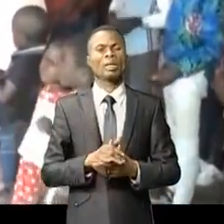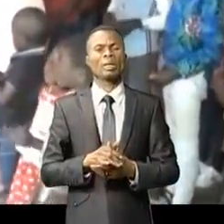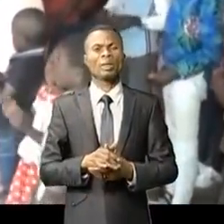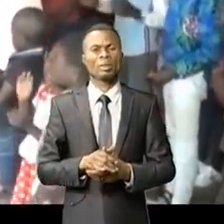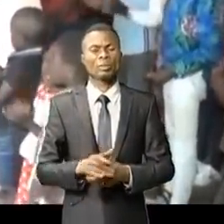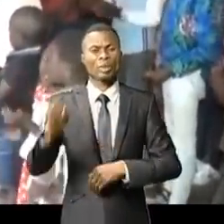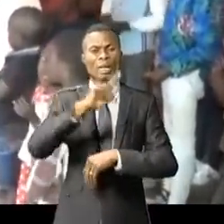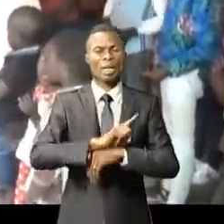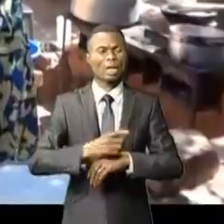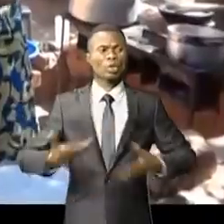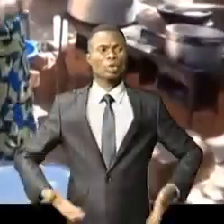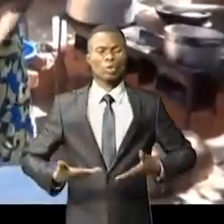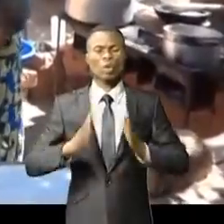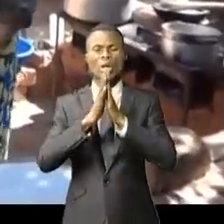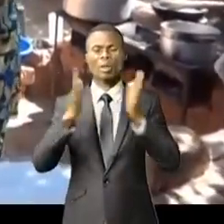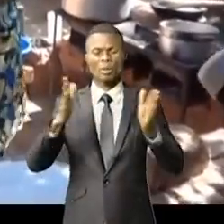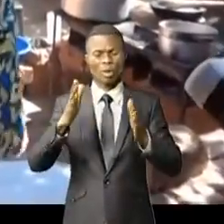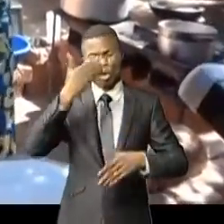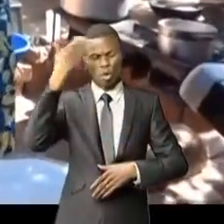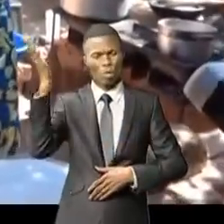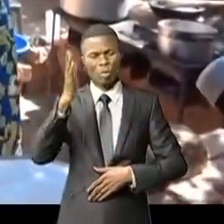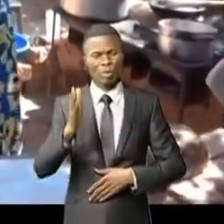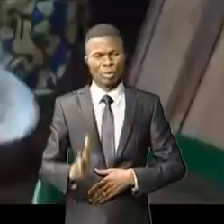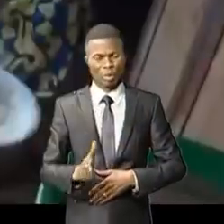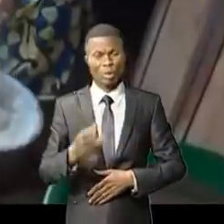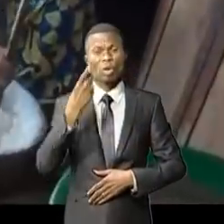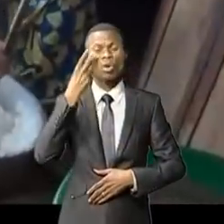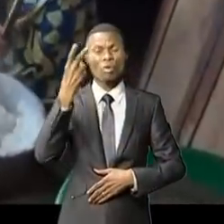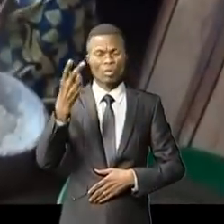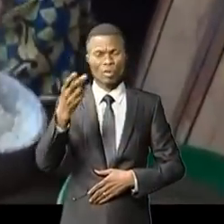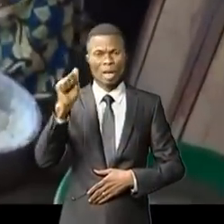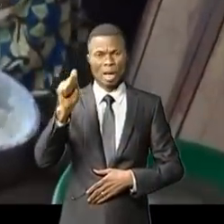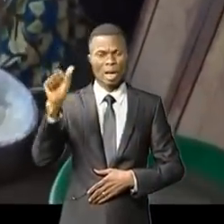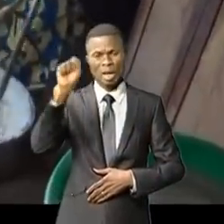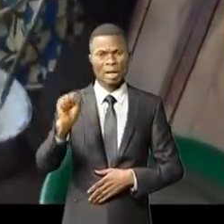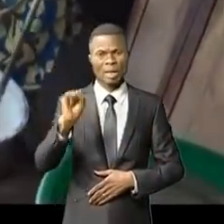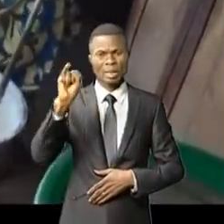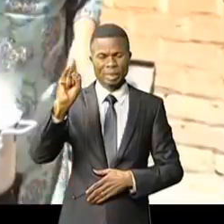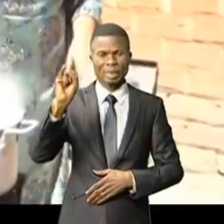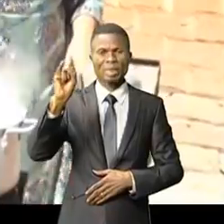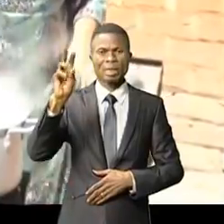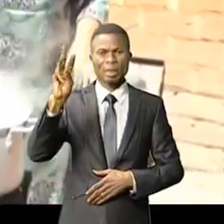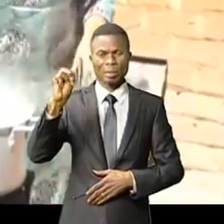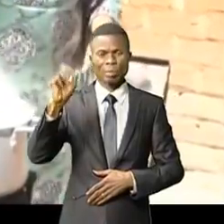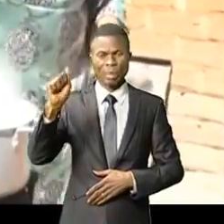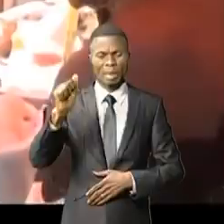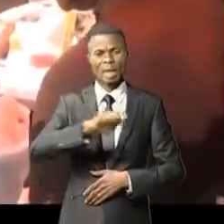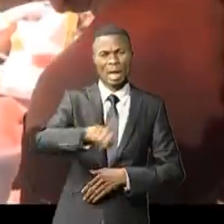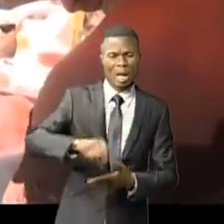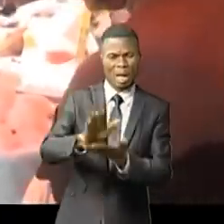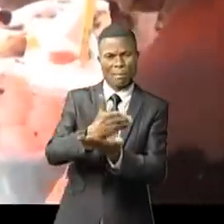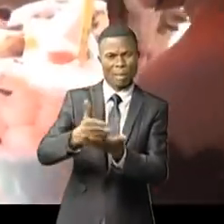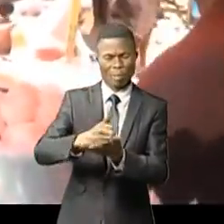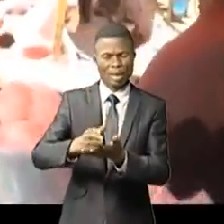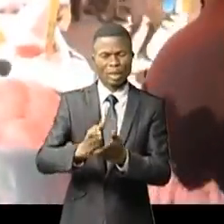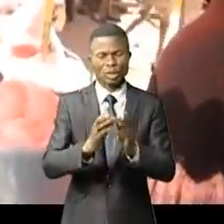Une journée dominicale inoubliable pour ces enfants qui ont vu Asimanda s'occuper personnellement de leur cuisine jusqu'à dresser